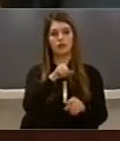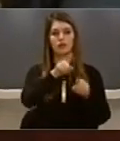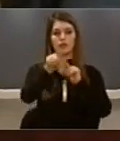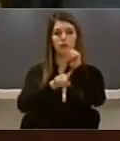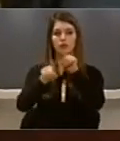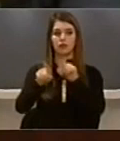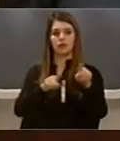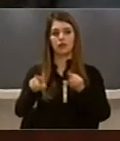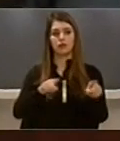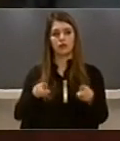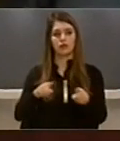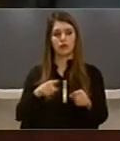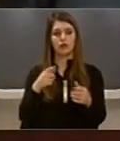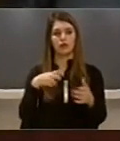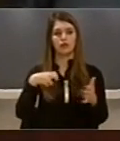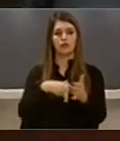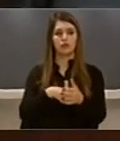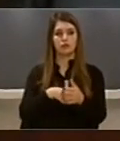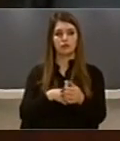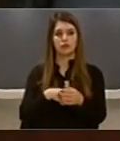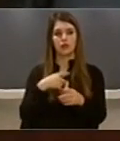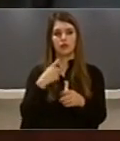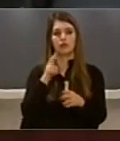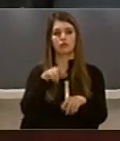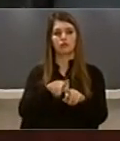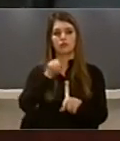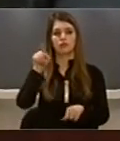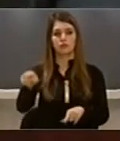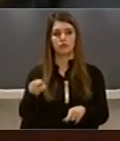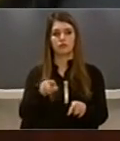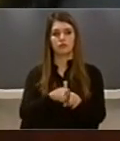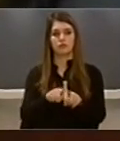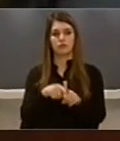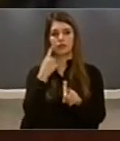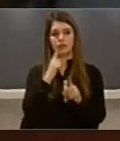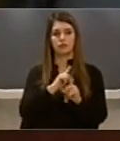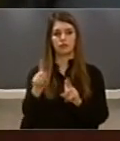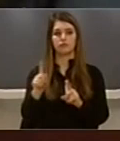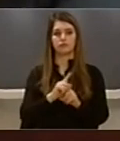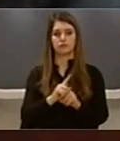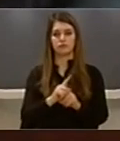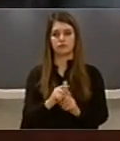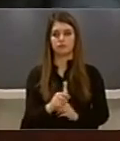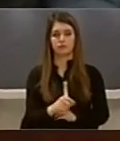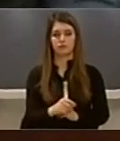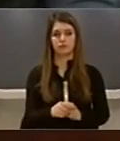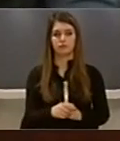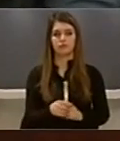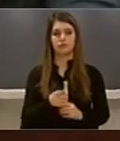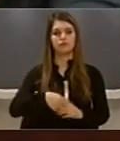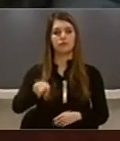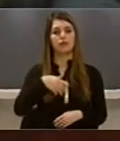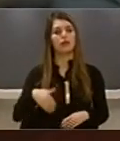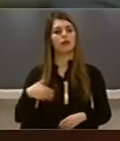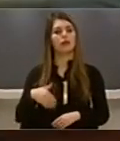Për të marrë viza qëndrimin njëzë ditë Dhe atë vetëm me një hyrje Me një hyrje Sin djejën të rinë tanë Kur do